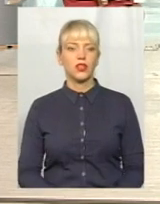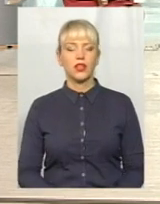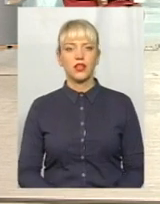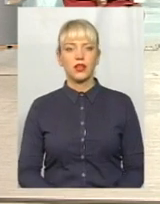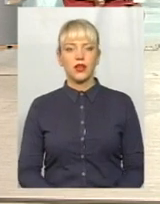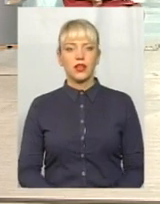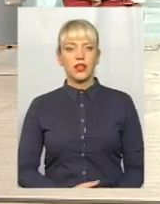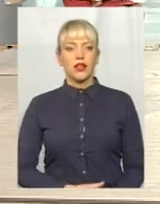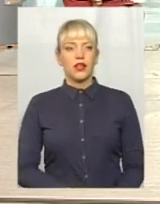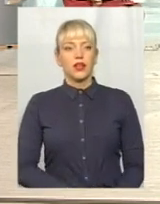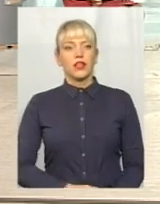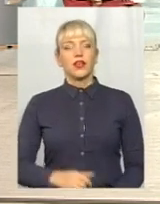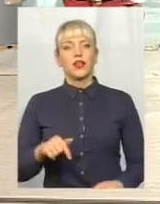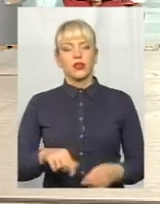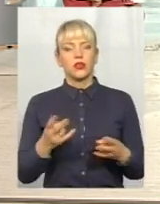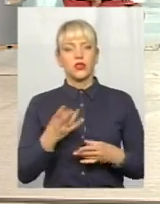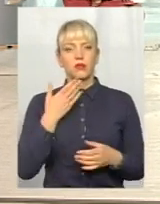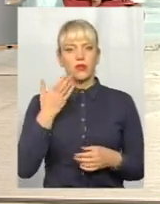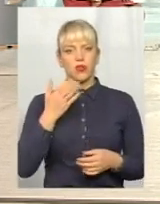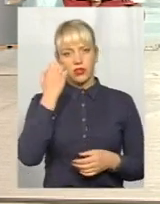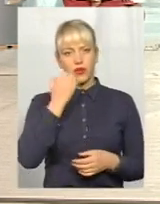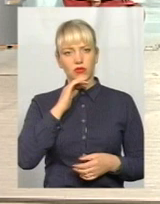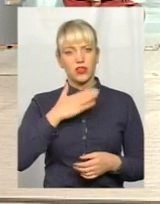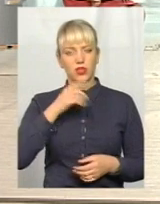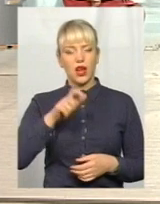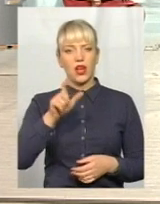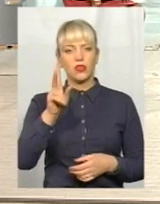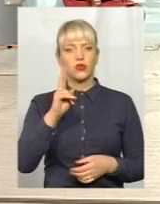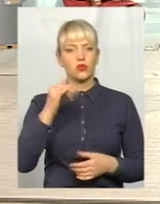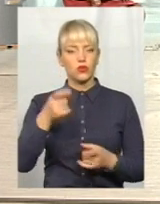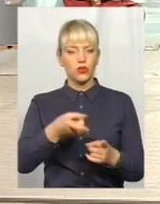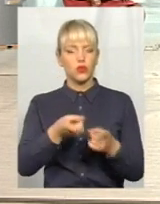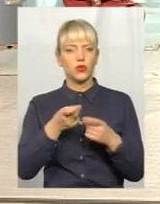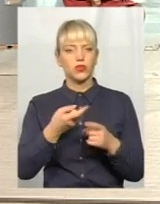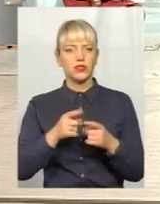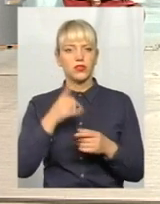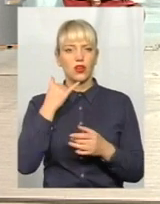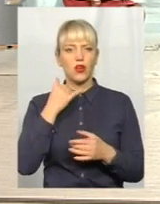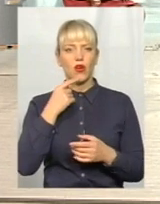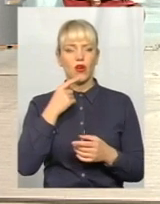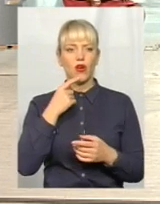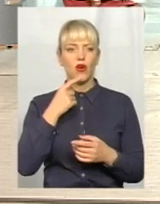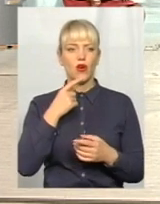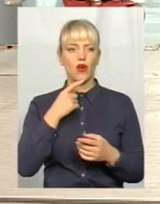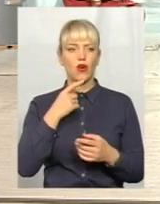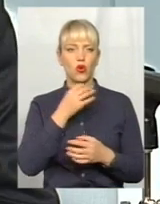хотіла б прокоментувати. Дякуємо нашому глядачу, який долучився і теж поділився своєю бідою.